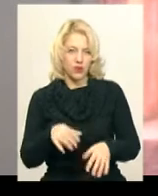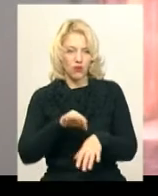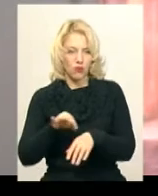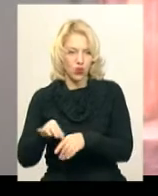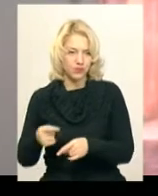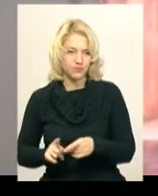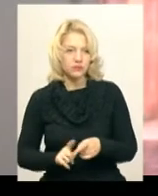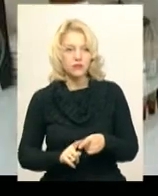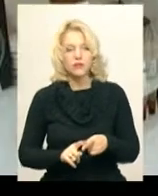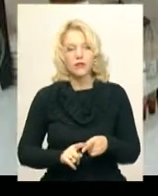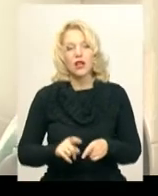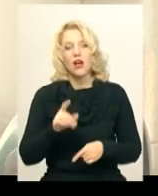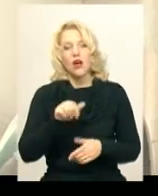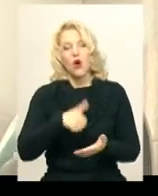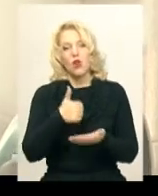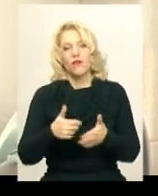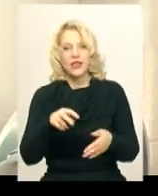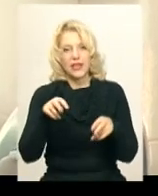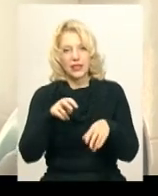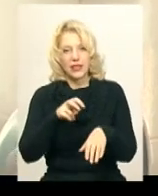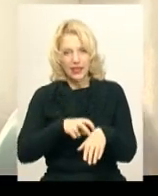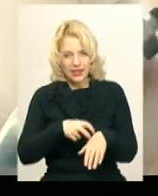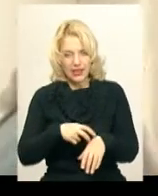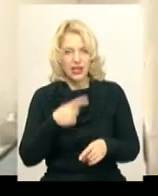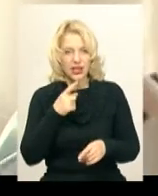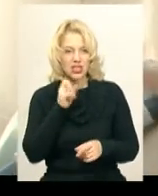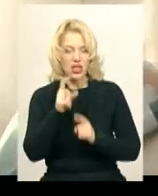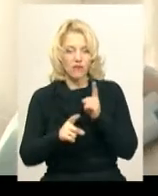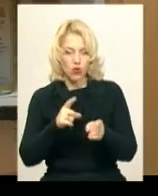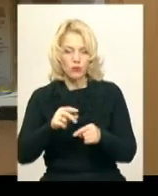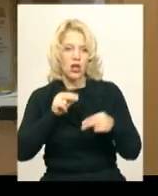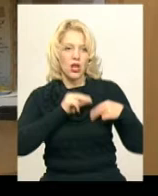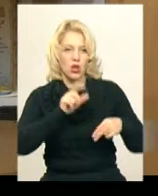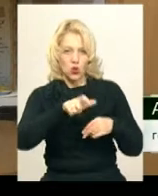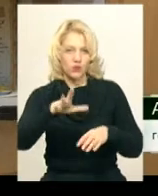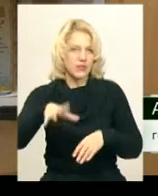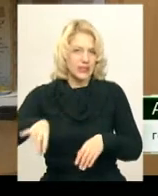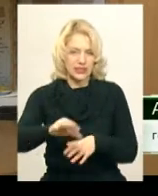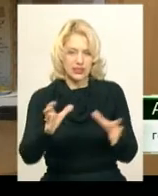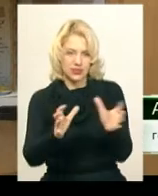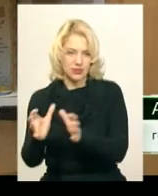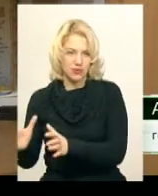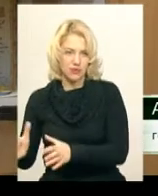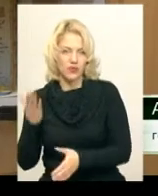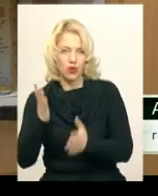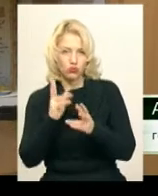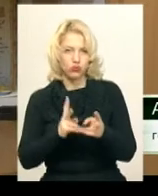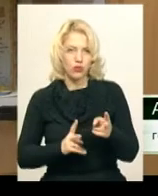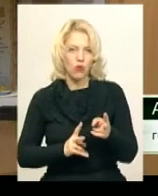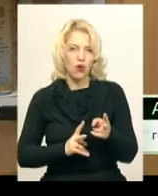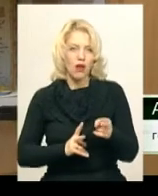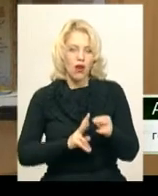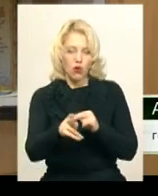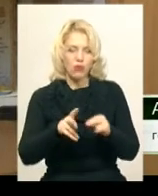перинатального центру Андрій Ропотан каже, за реформи кадровий резерв буде збережений. Що ми почнемо хромсати і